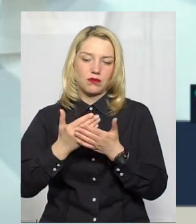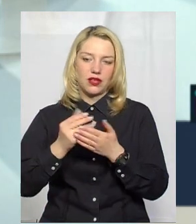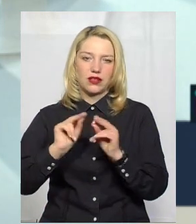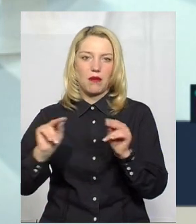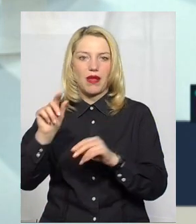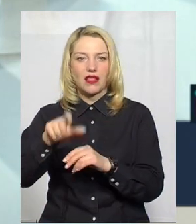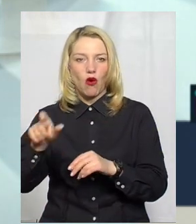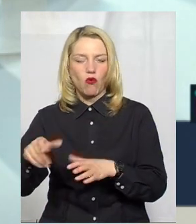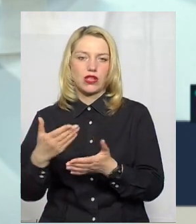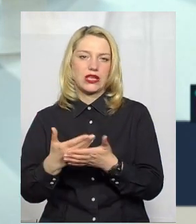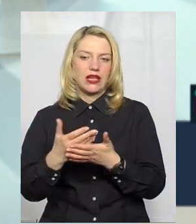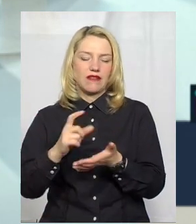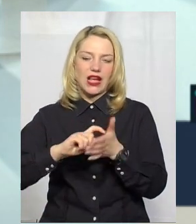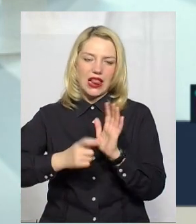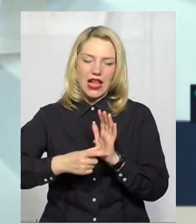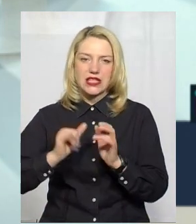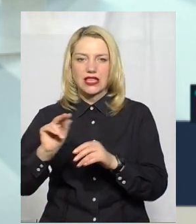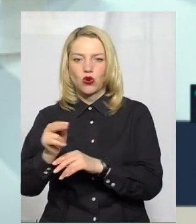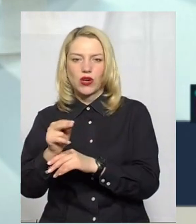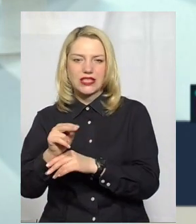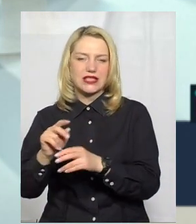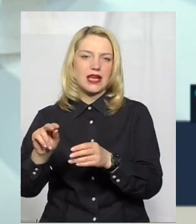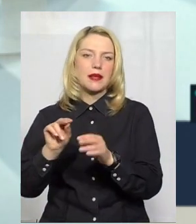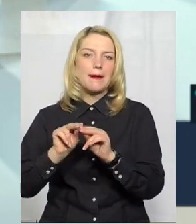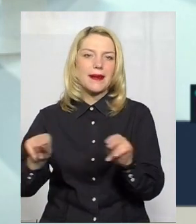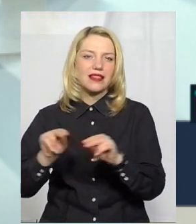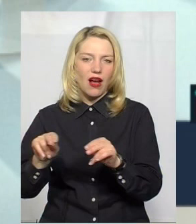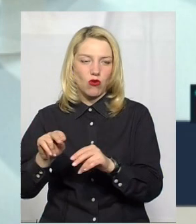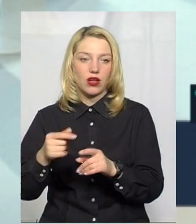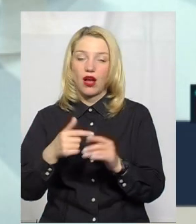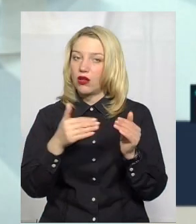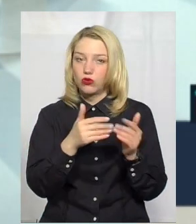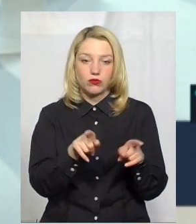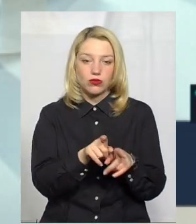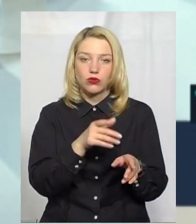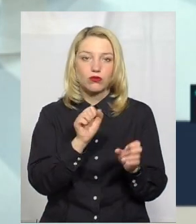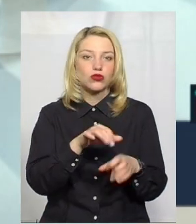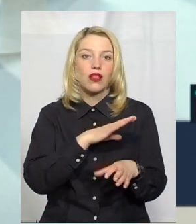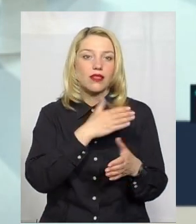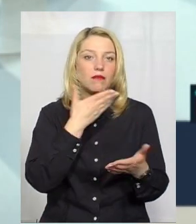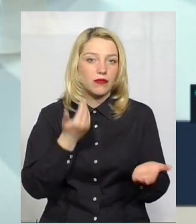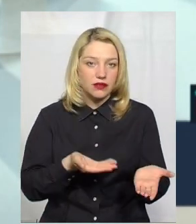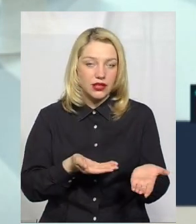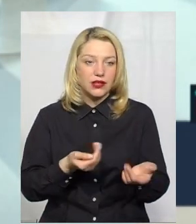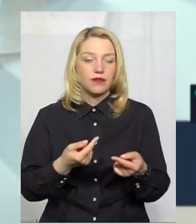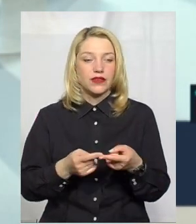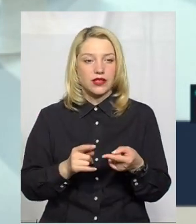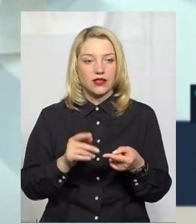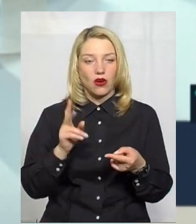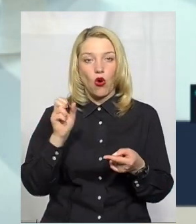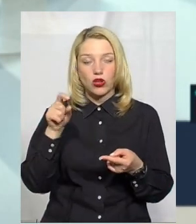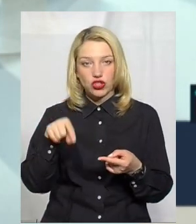класу, і корекційні педагоги, так далі. Вдома цього може і не бути. Тому цей компонент, на мою думку, може страждати.